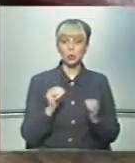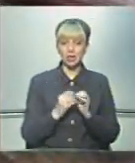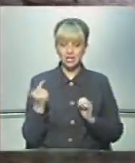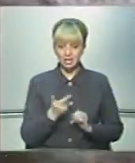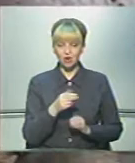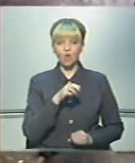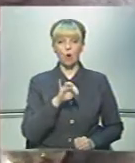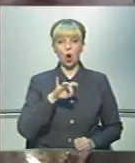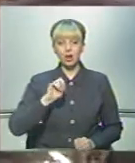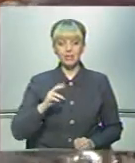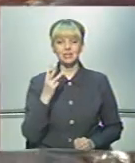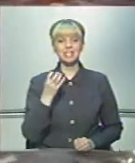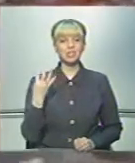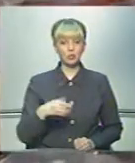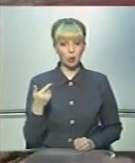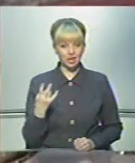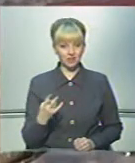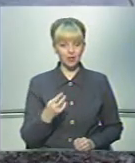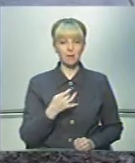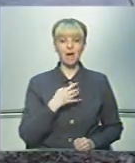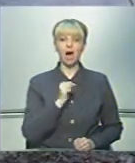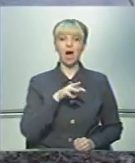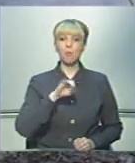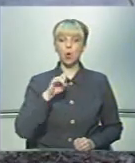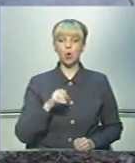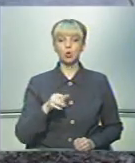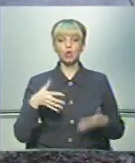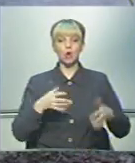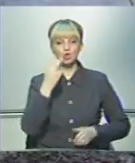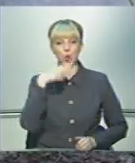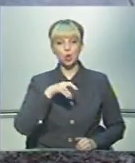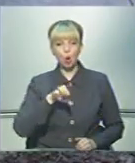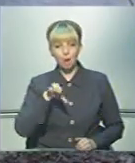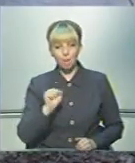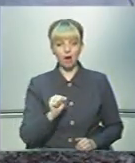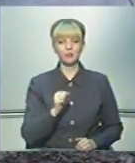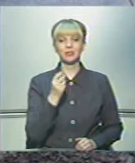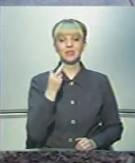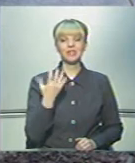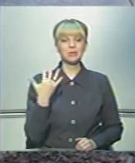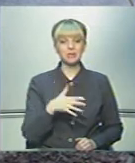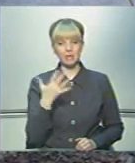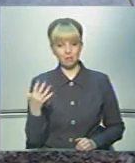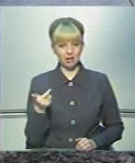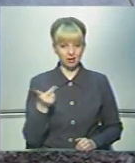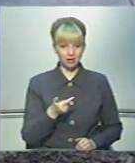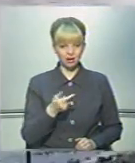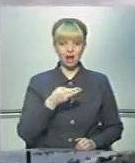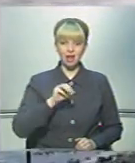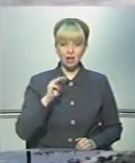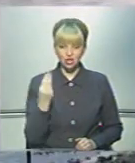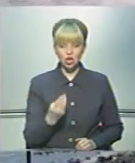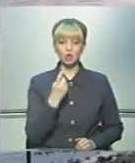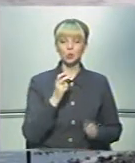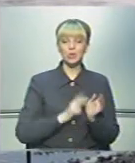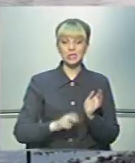гривень, форель – 340 гривень, білого амура, товстолоба, жереха, рибця – 255 гривень, ляща